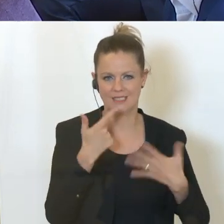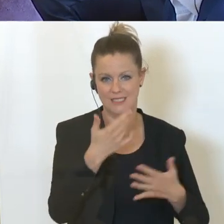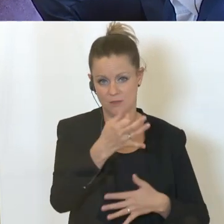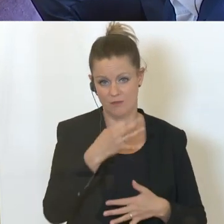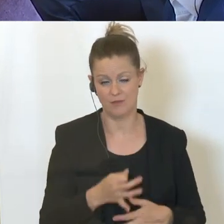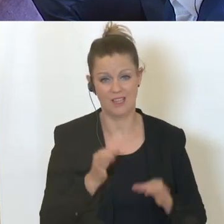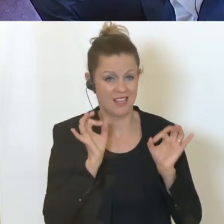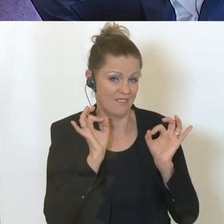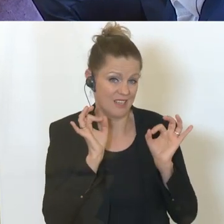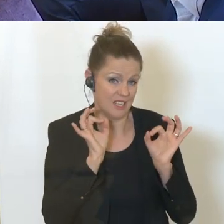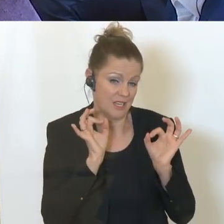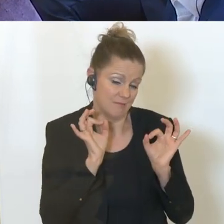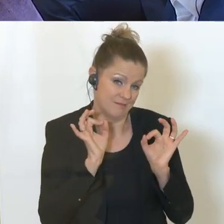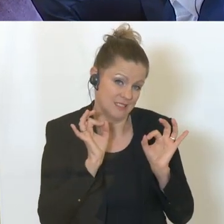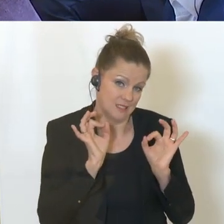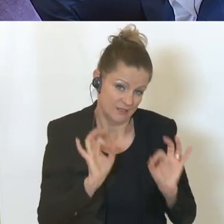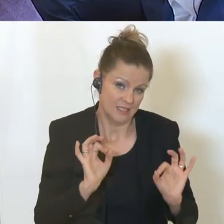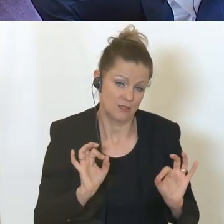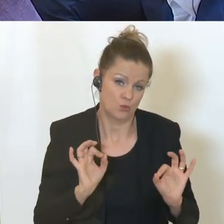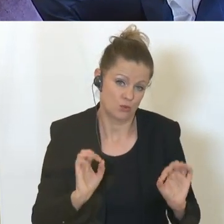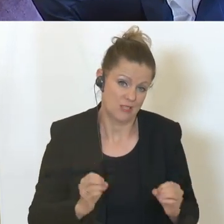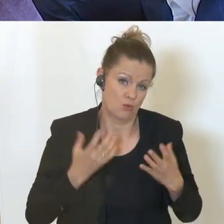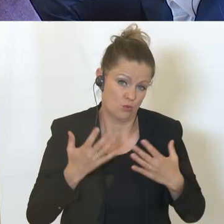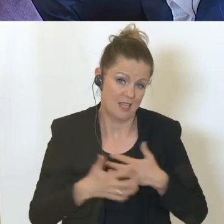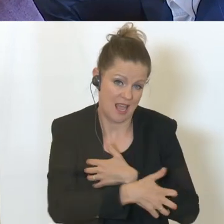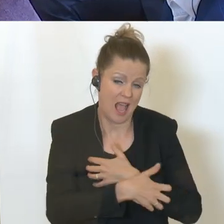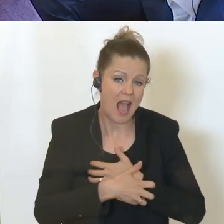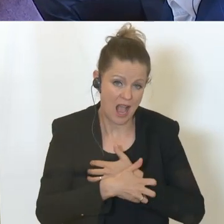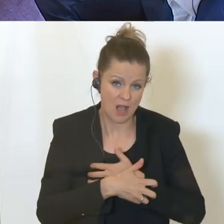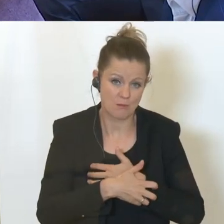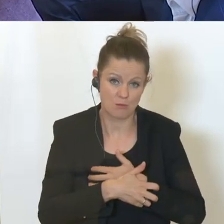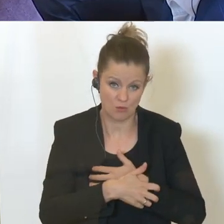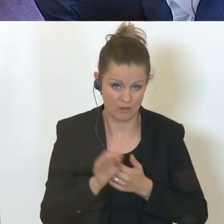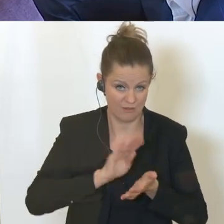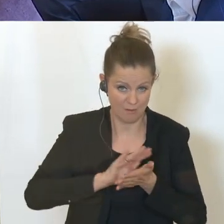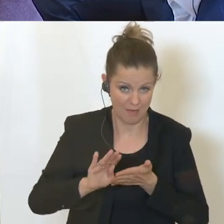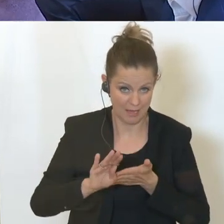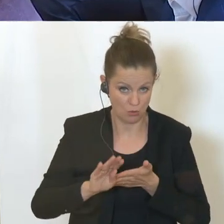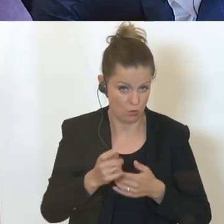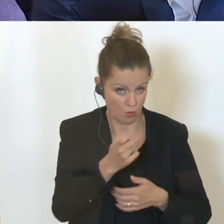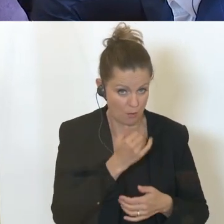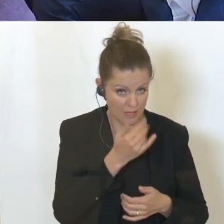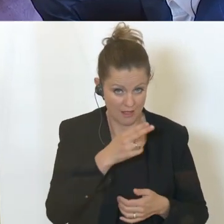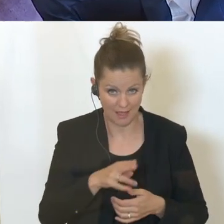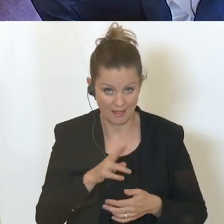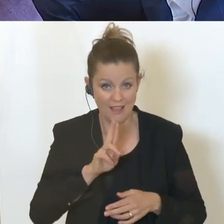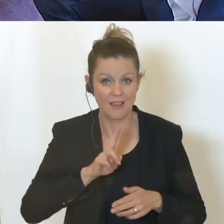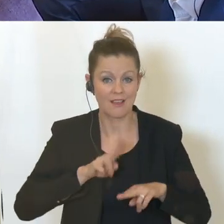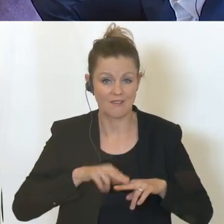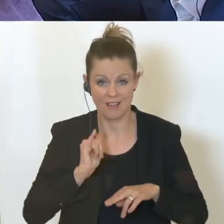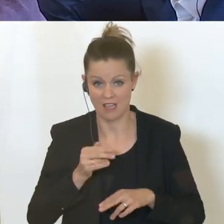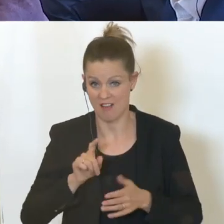um gute Armut zu verhindern. Wie sind da die Überlegungen? Wird es kommen? Wenn es kommt, wann wird es kommen? Eine Frage an die Frau